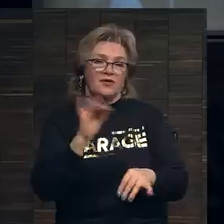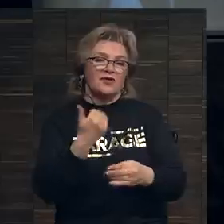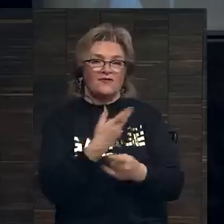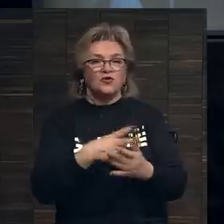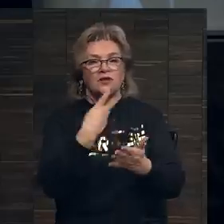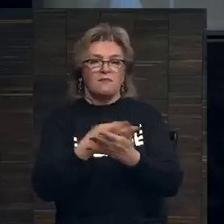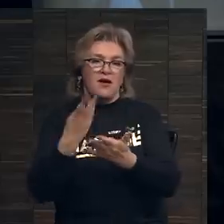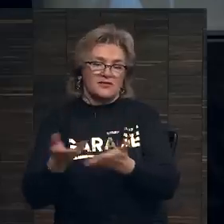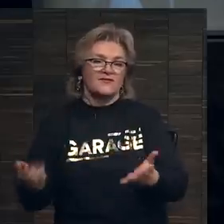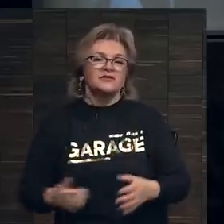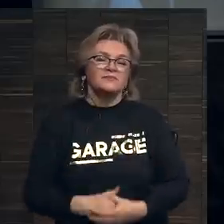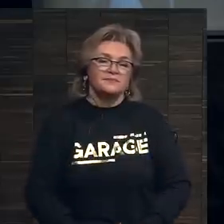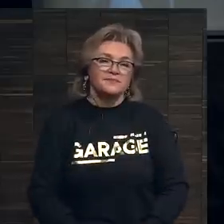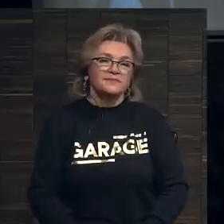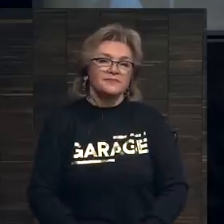его надо показывать.